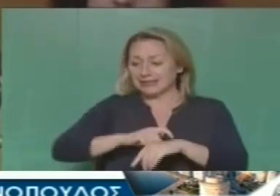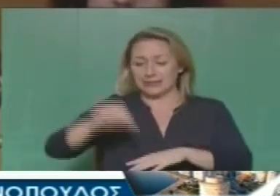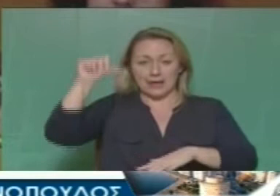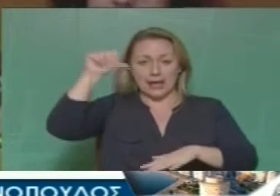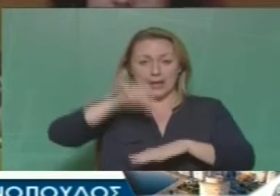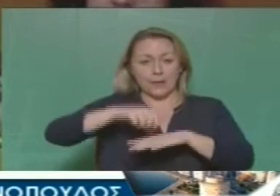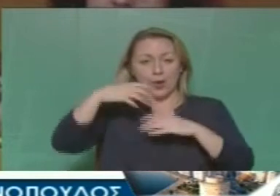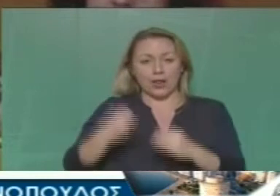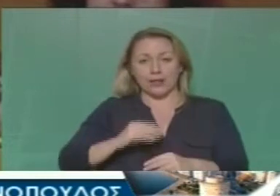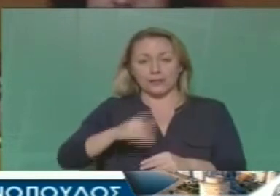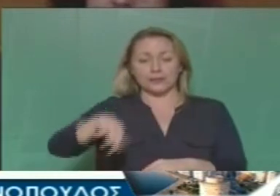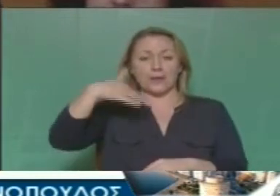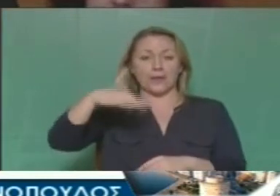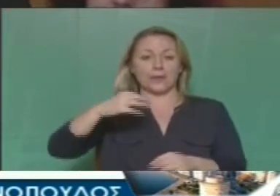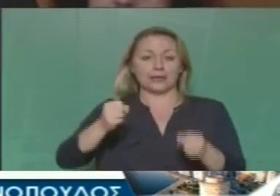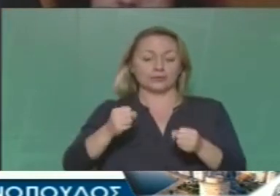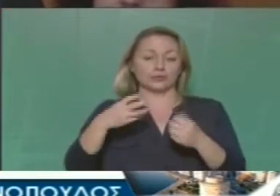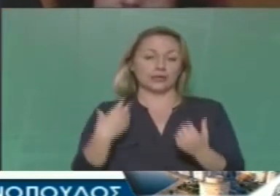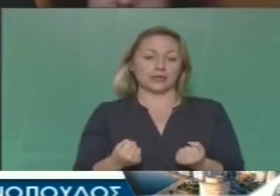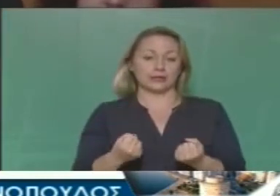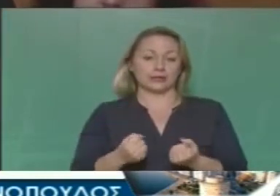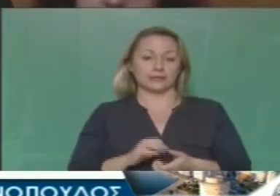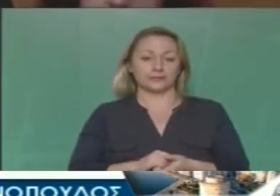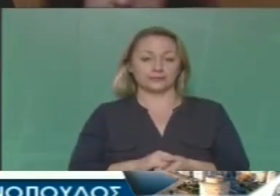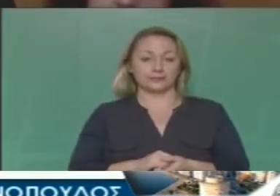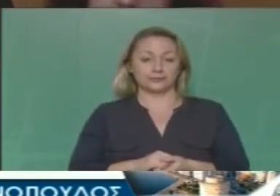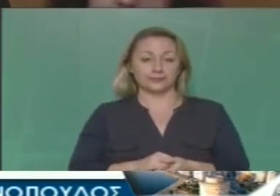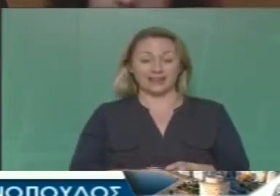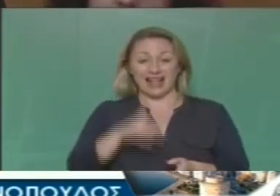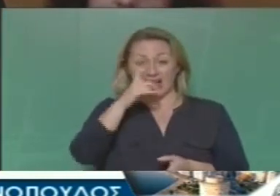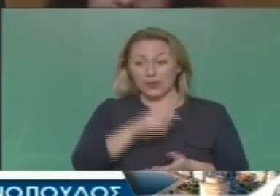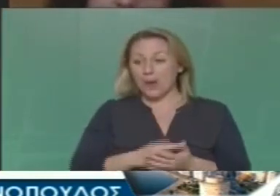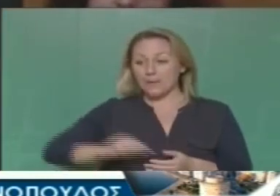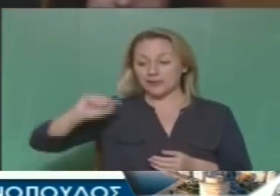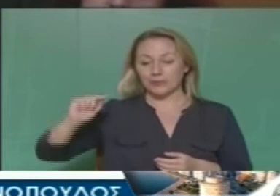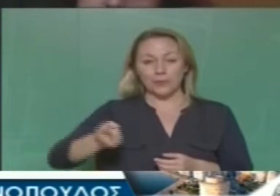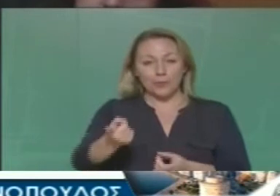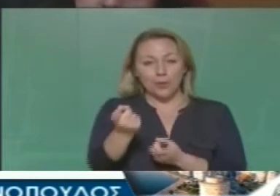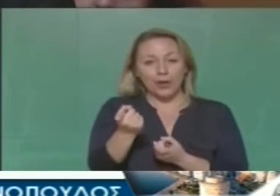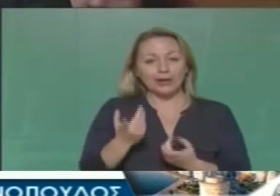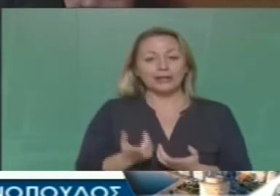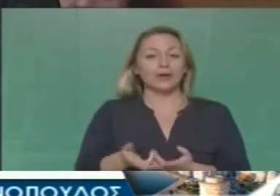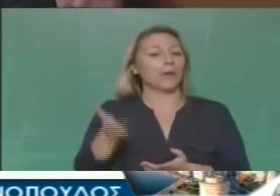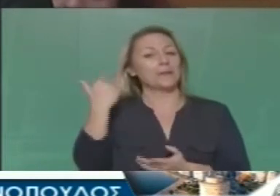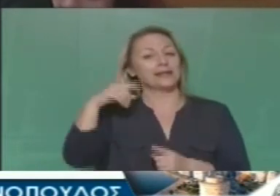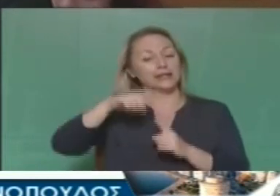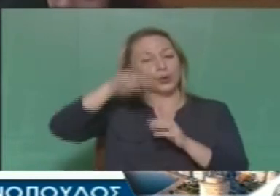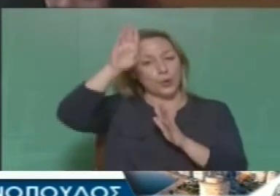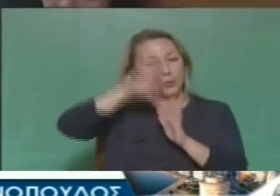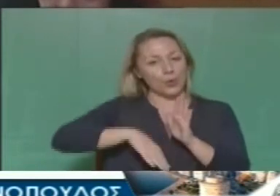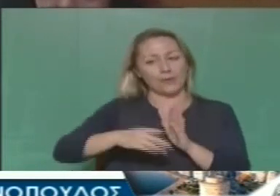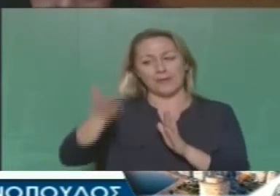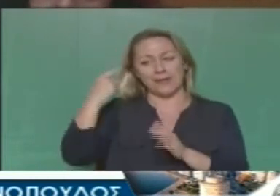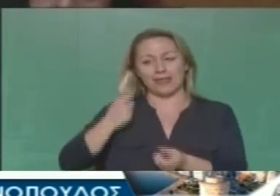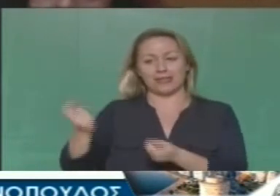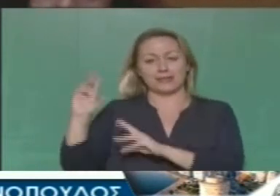είναι πάρα πολύ ευαισθητός σεισμού είναι κυριολεκτικά προκλητικό όσο ήταν και στο προηγούμενο τεχνικό πρόγραμμα της προηγούμενης